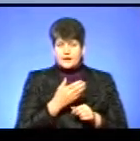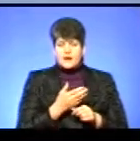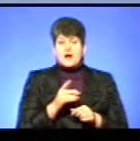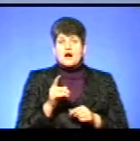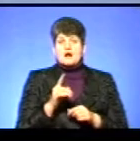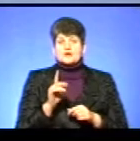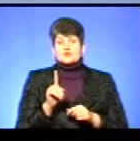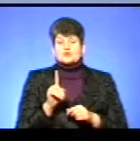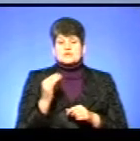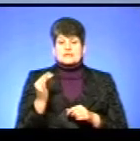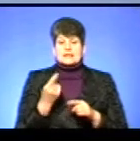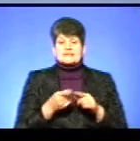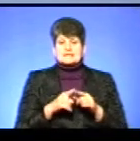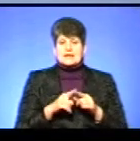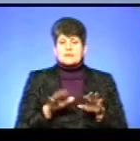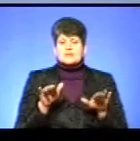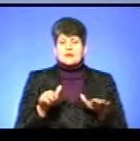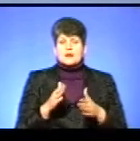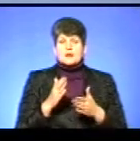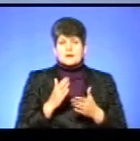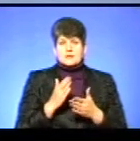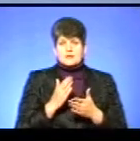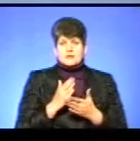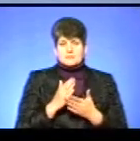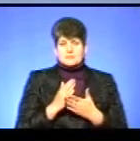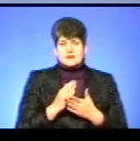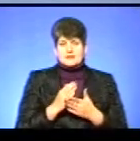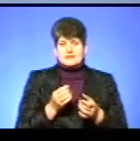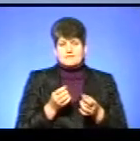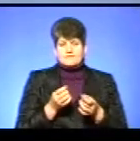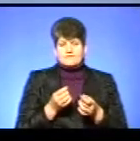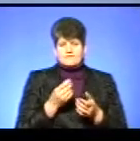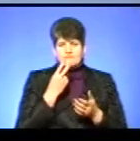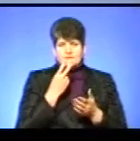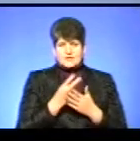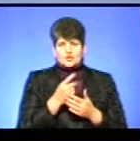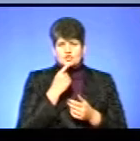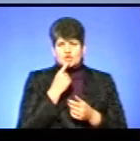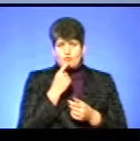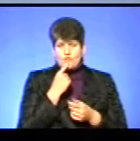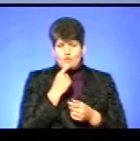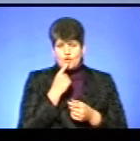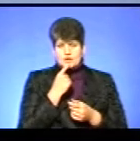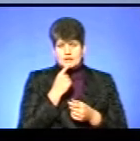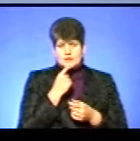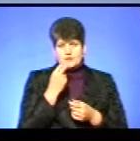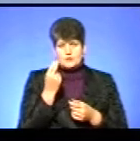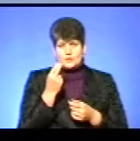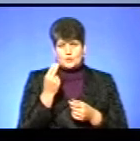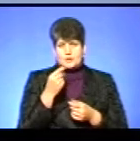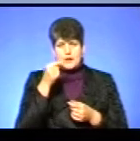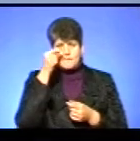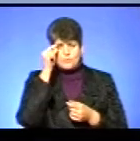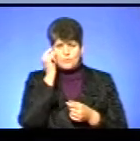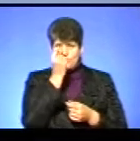цікаво, цей птах характеризується яскраво вираженою червоним забарвленням повіки.